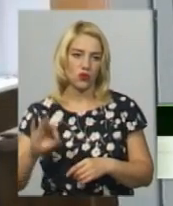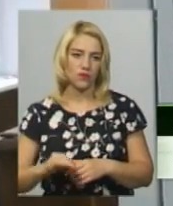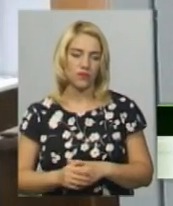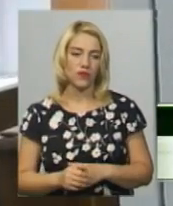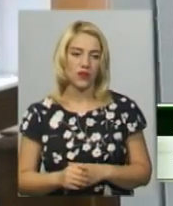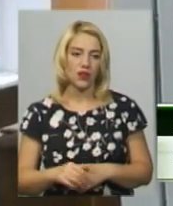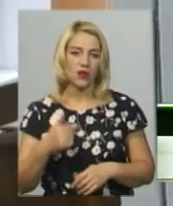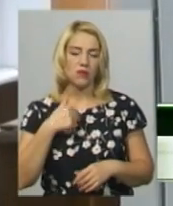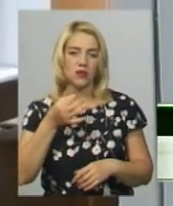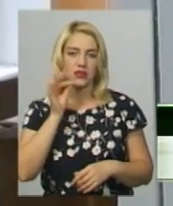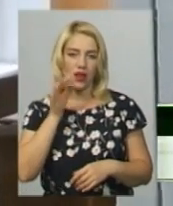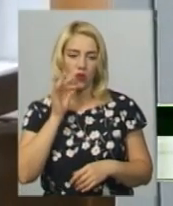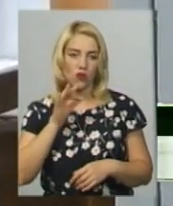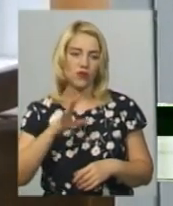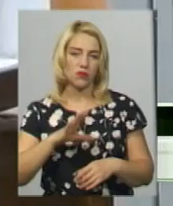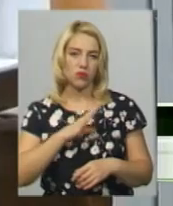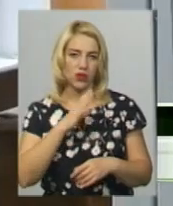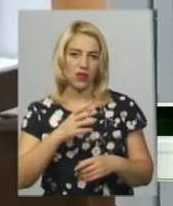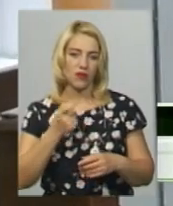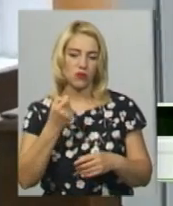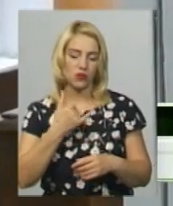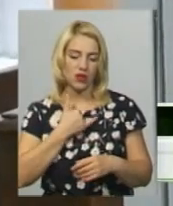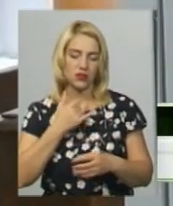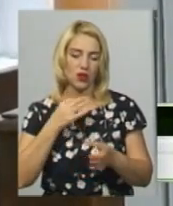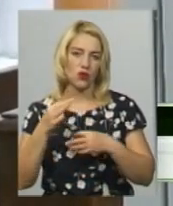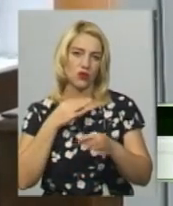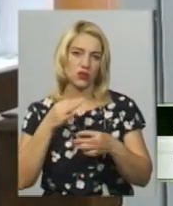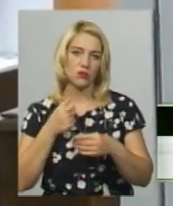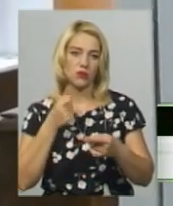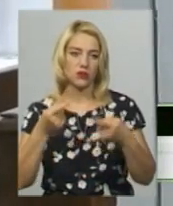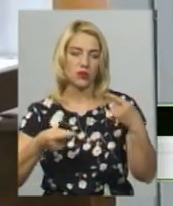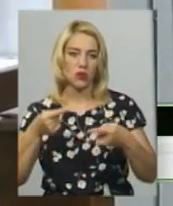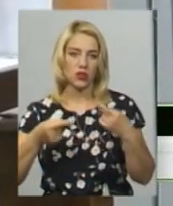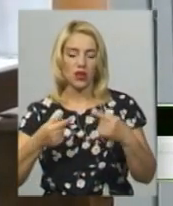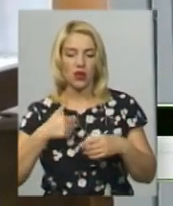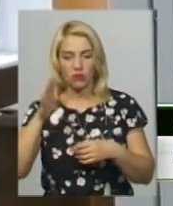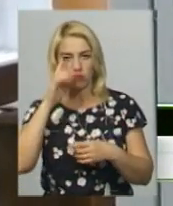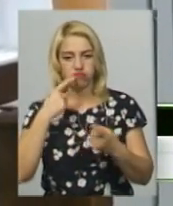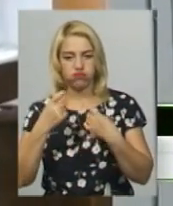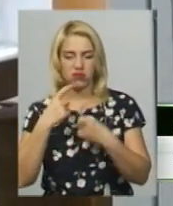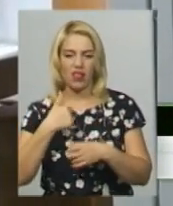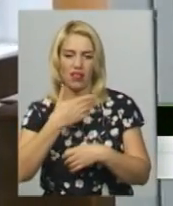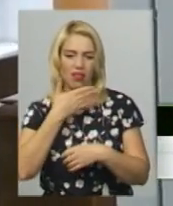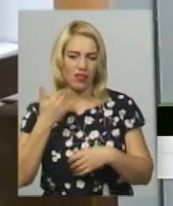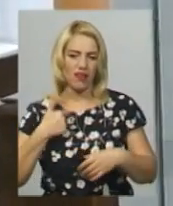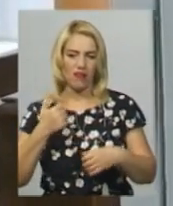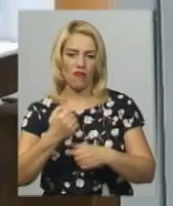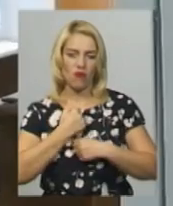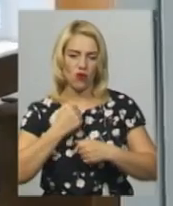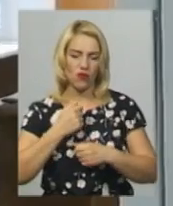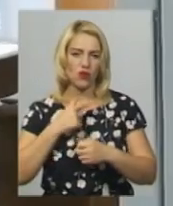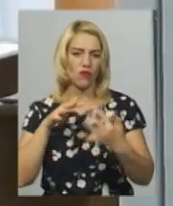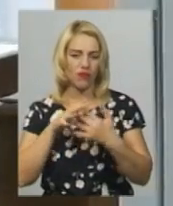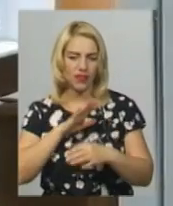За чашечкою кави була у нас розмова. Ми посперечались. Він почав мене ображати, що я не воював, я слабак. Десь я почав